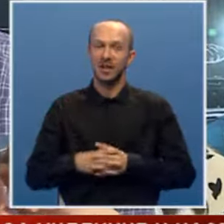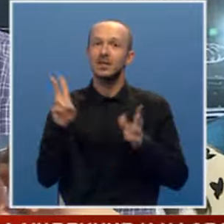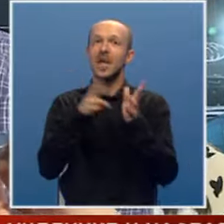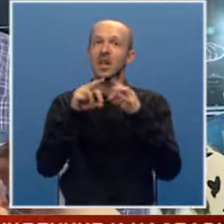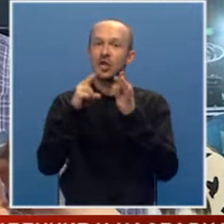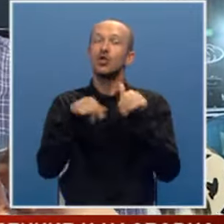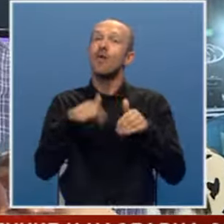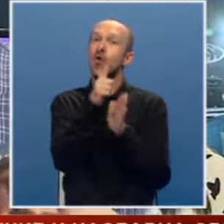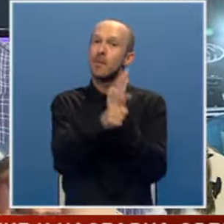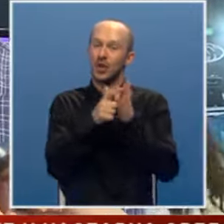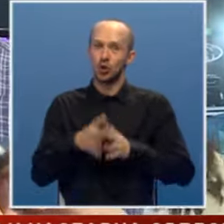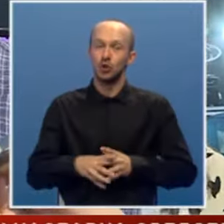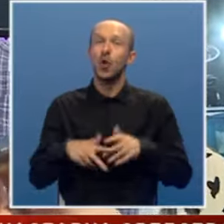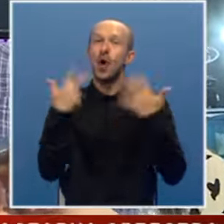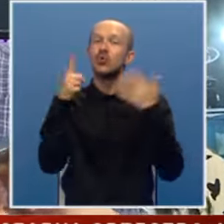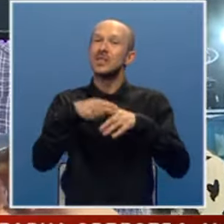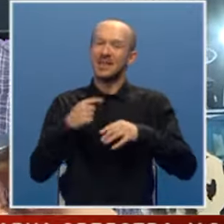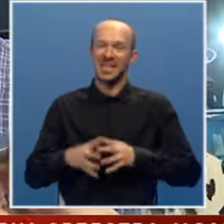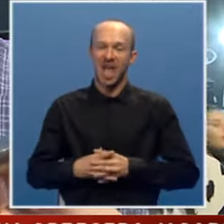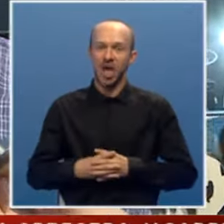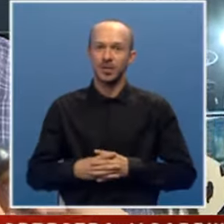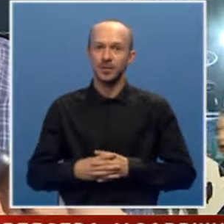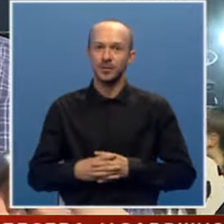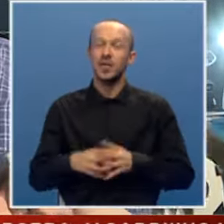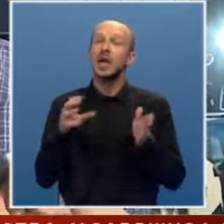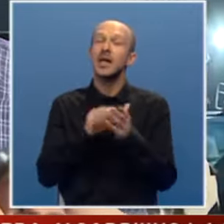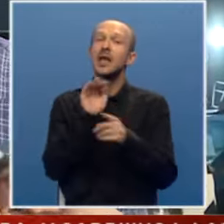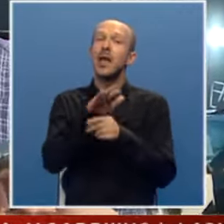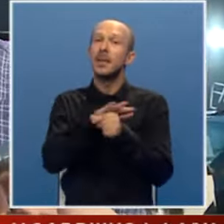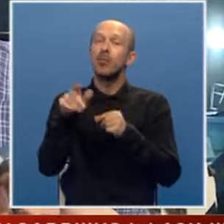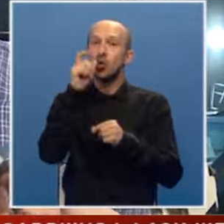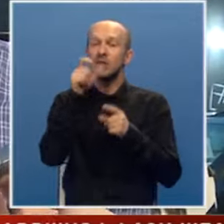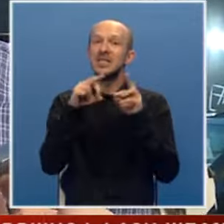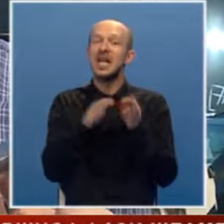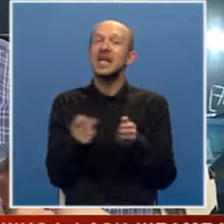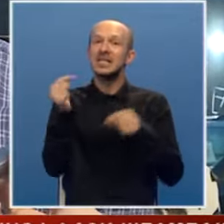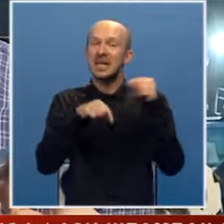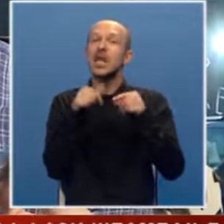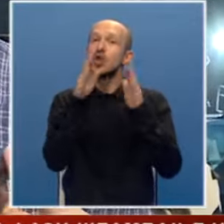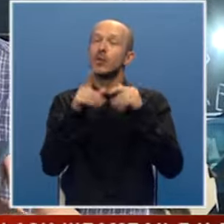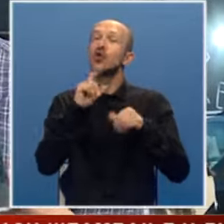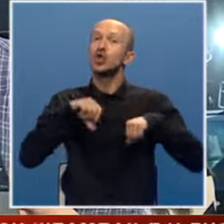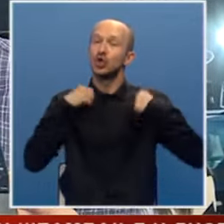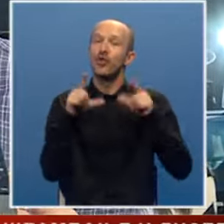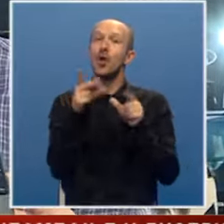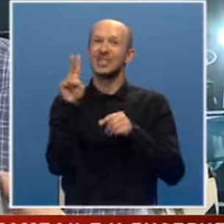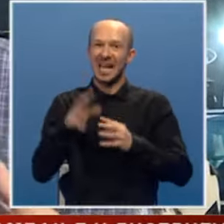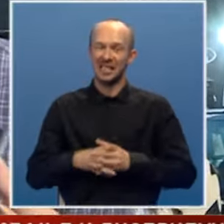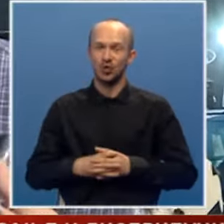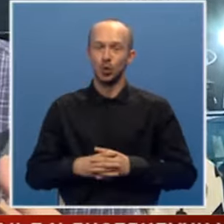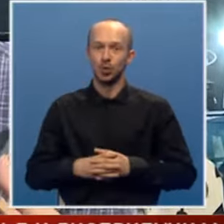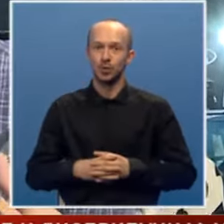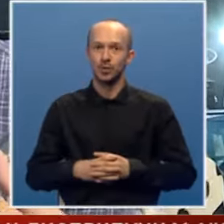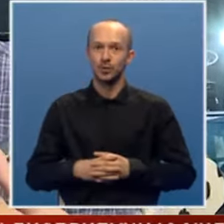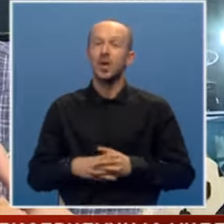način u ovom periodu avgusta mjeseca, grad je prepun ljudi sa strane, ljudi domaći koji žive u inostranstvu, tako da,